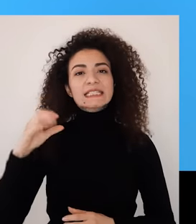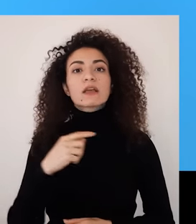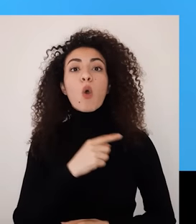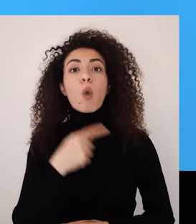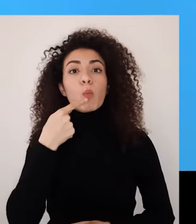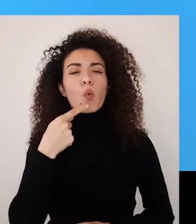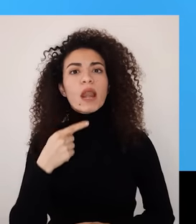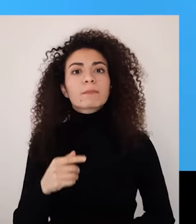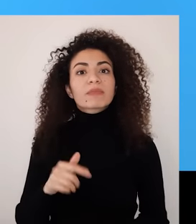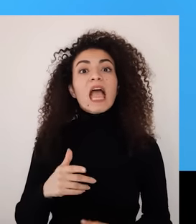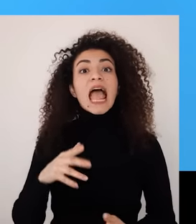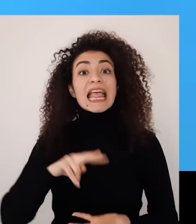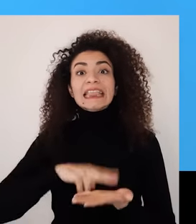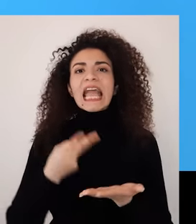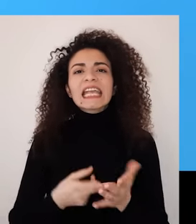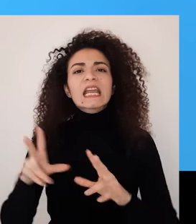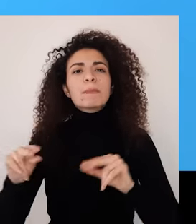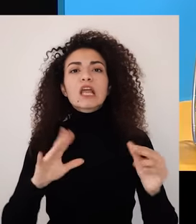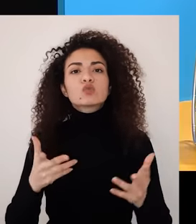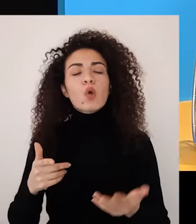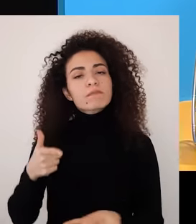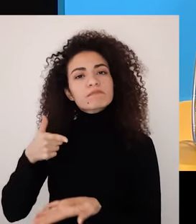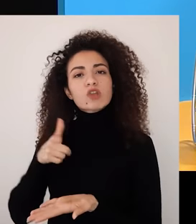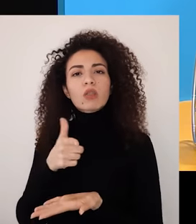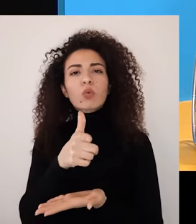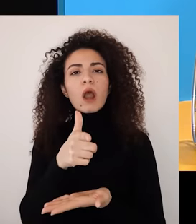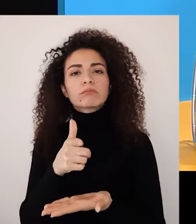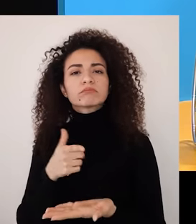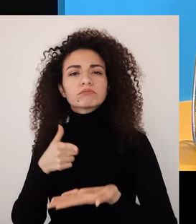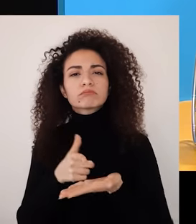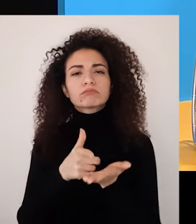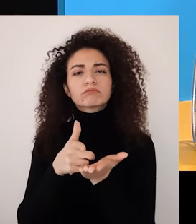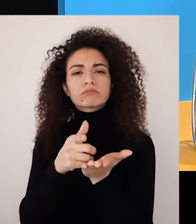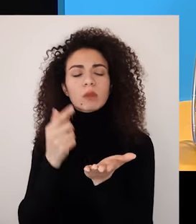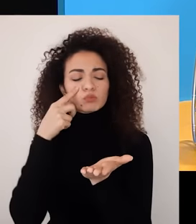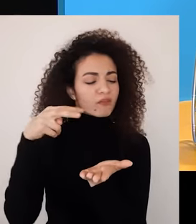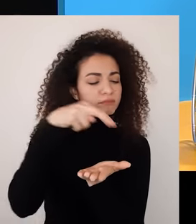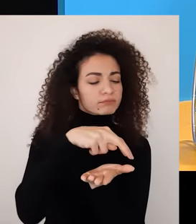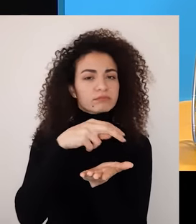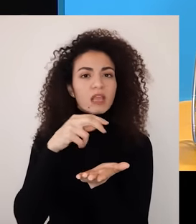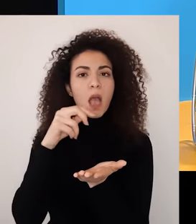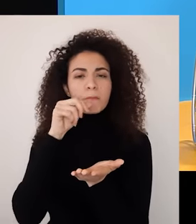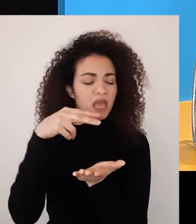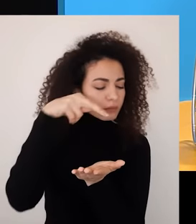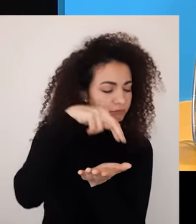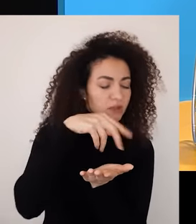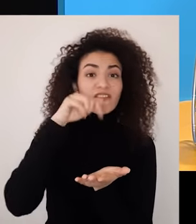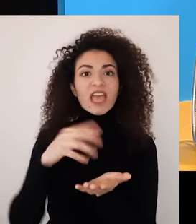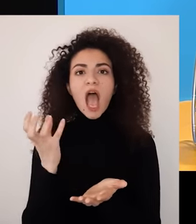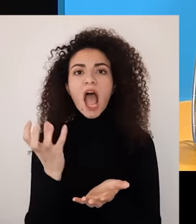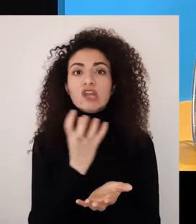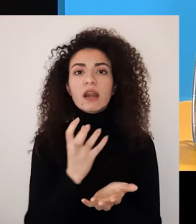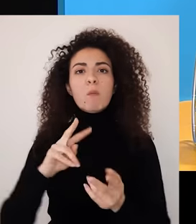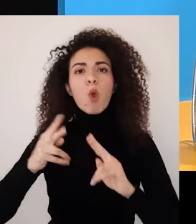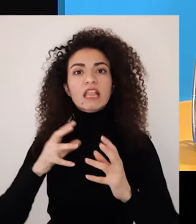وتكلمنا عنه واللي بيشبه مسيرة التغيير بصورة شخص عم بيعبر نهر أو ساقية وهو جالس بذورق